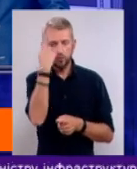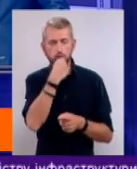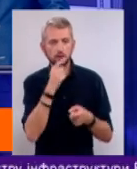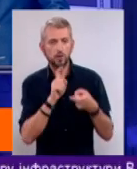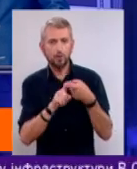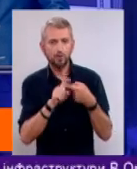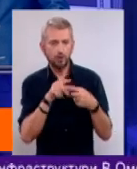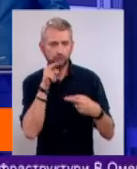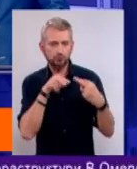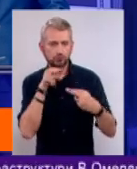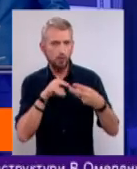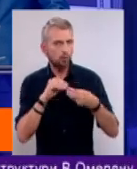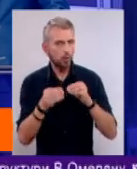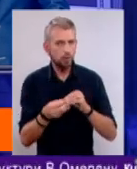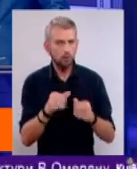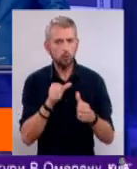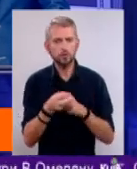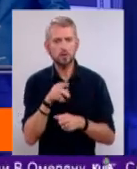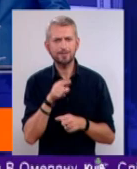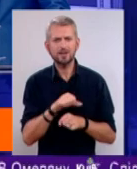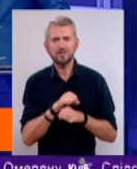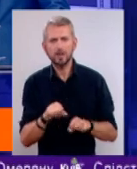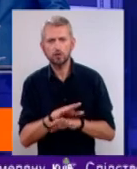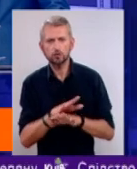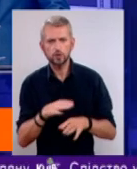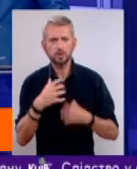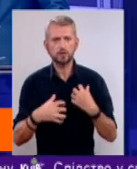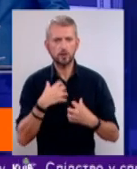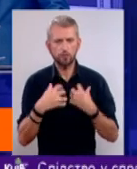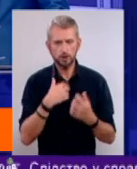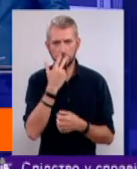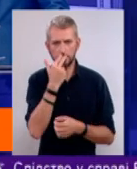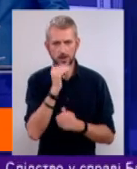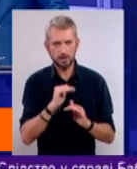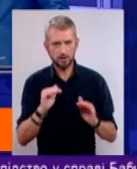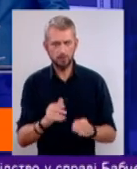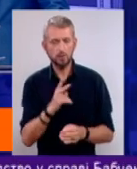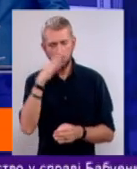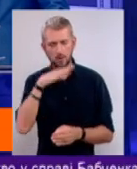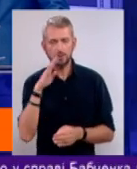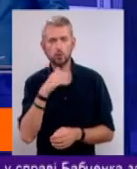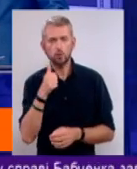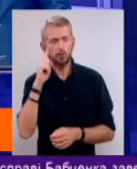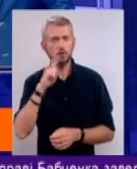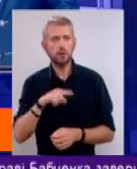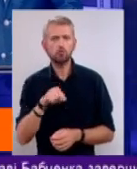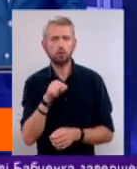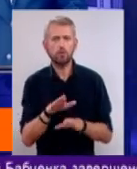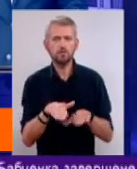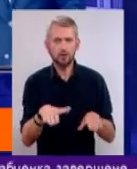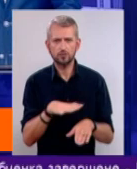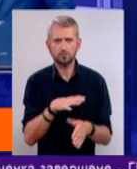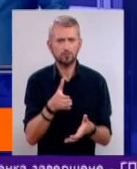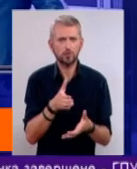проблеми, особливо для тих нерішучих і тривожних підлітків, які батьки добре знають, що його і в садіку було